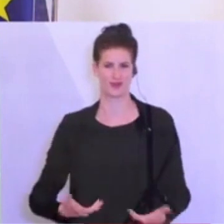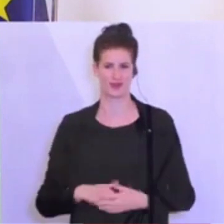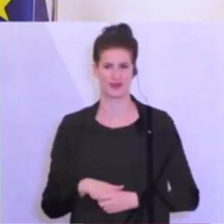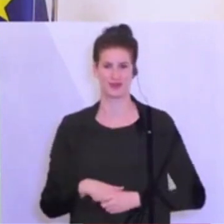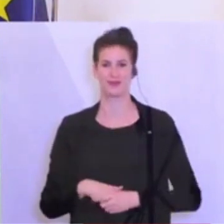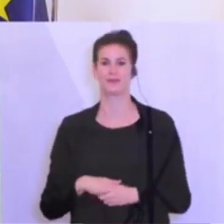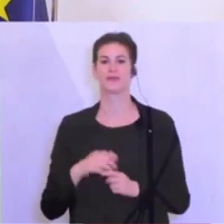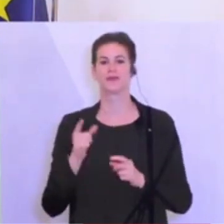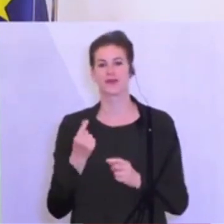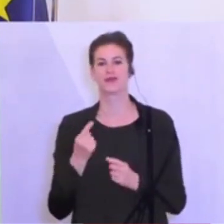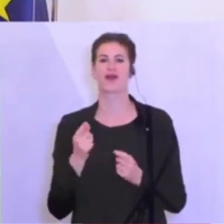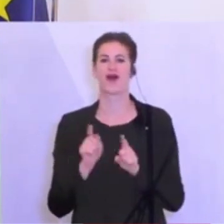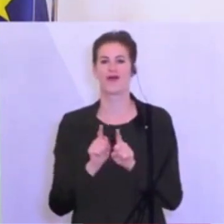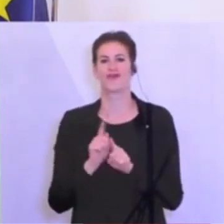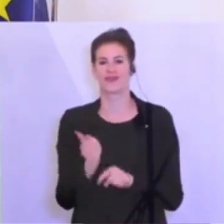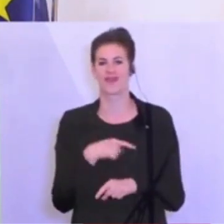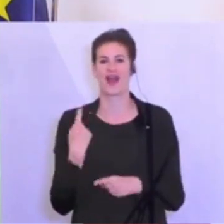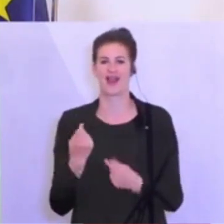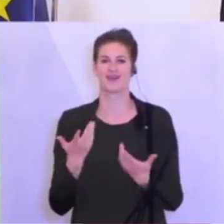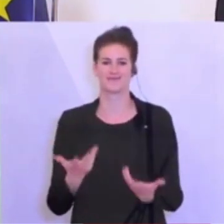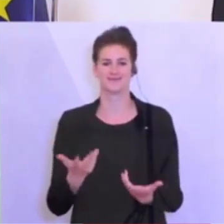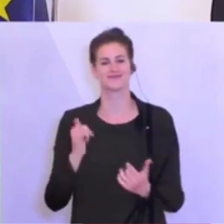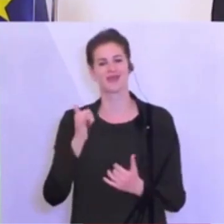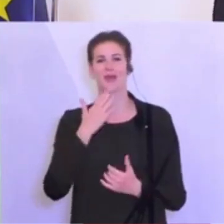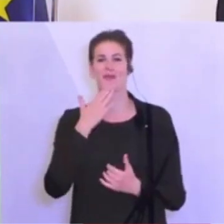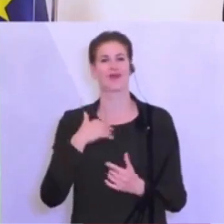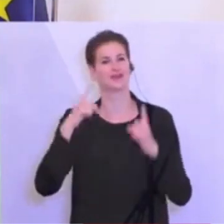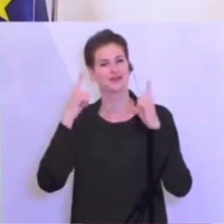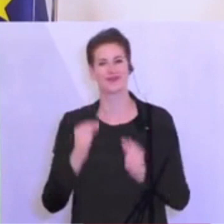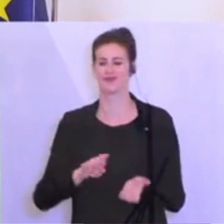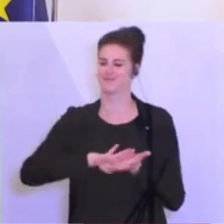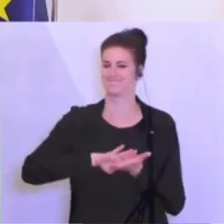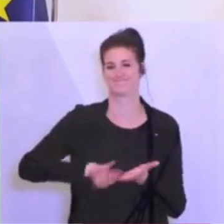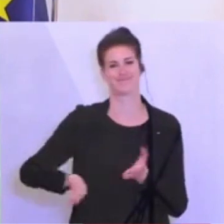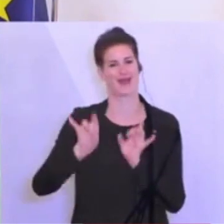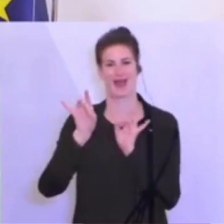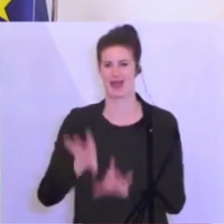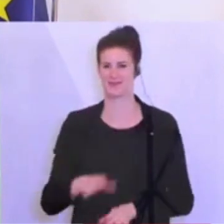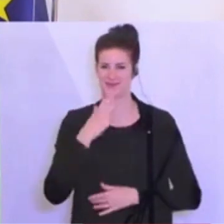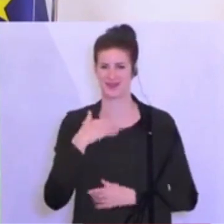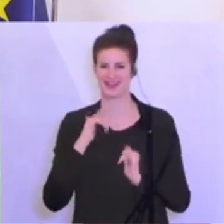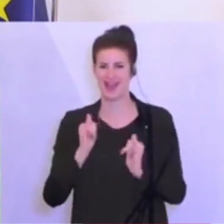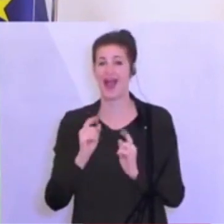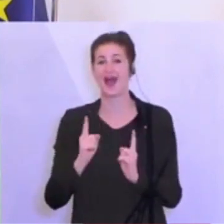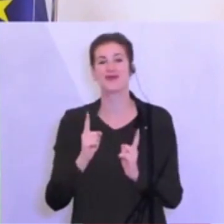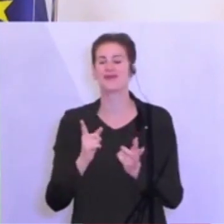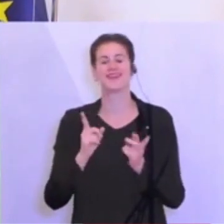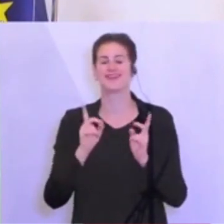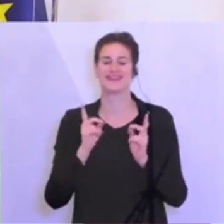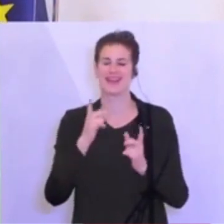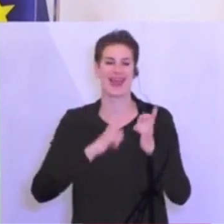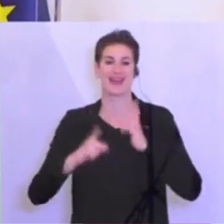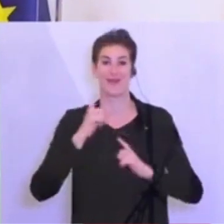wenn wir eigentlich alle gerne sofort darauf verzichten würden, so können wir noch nicht gänzlich